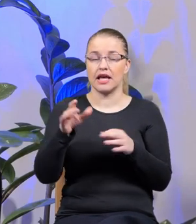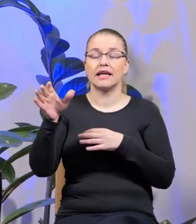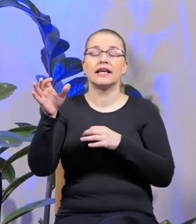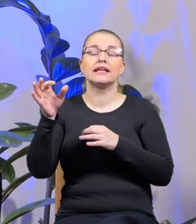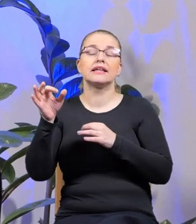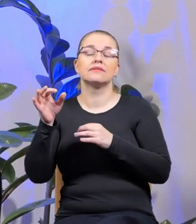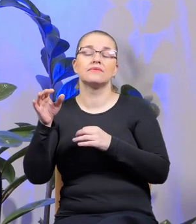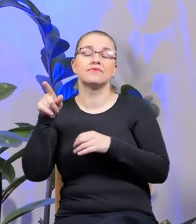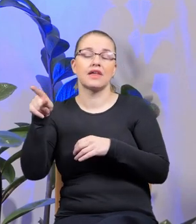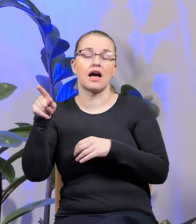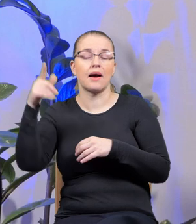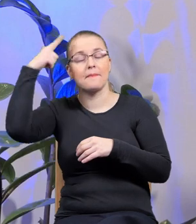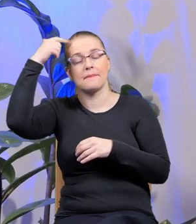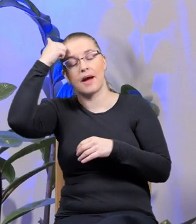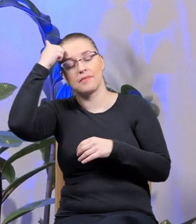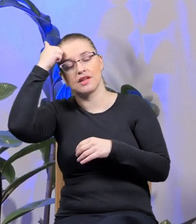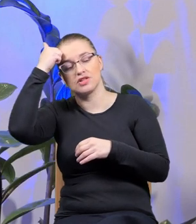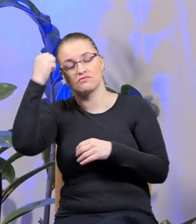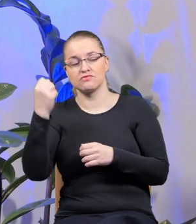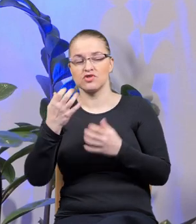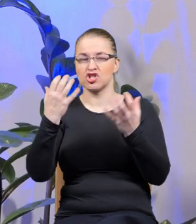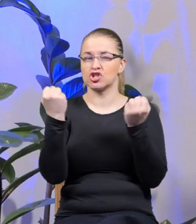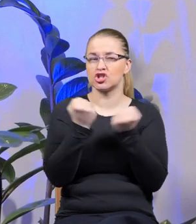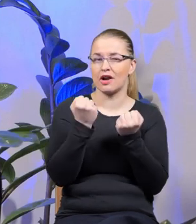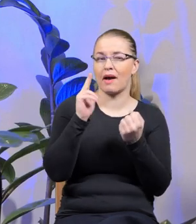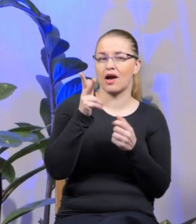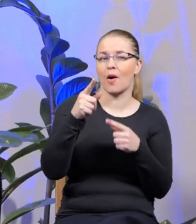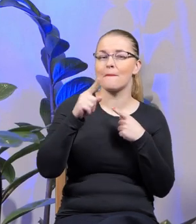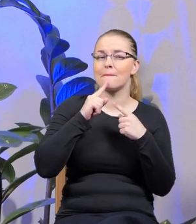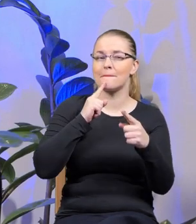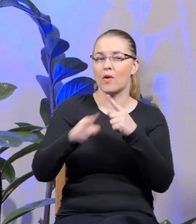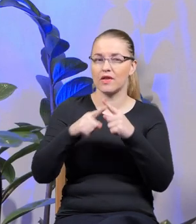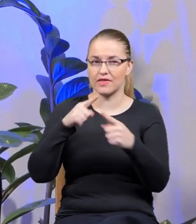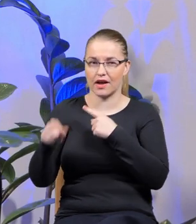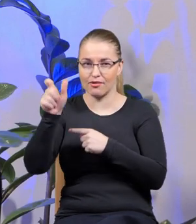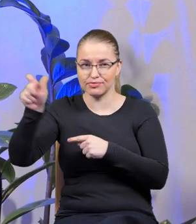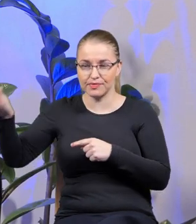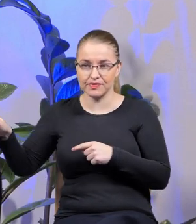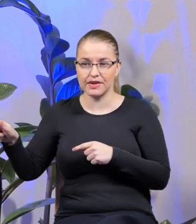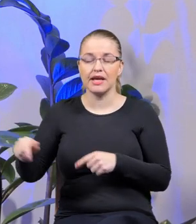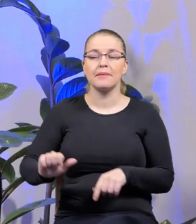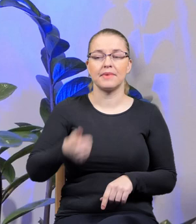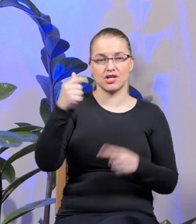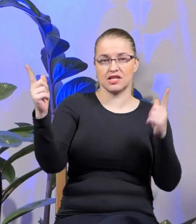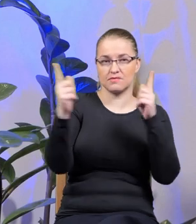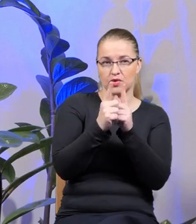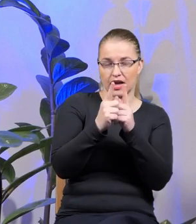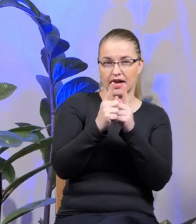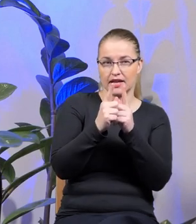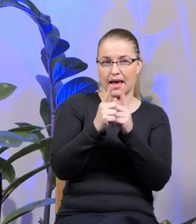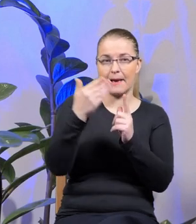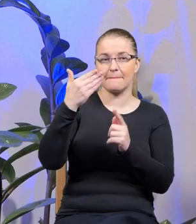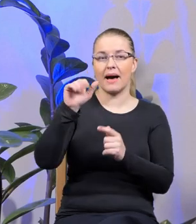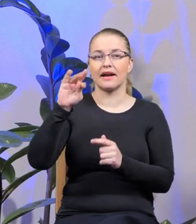skojarzyłam pierwsze spotkanie z Martinem Polakiem na początku lat 90. na Uniwersytecie Wrocławskim chyba w